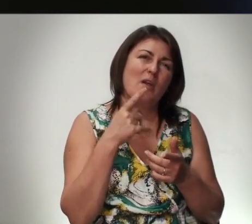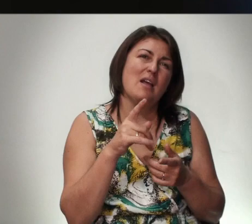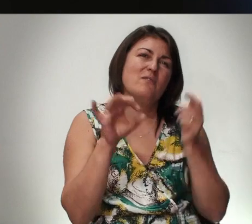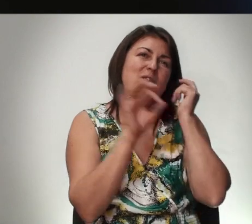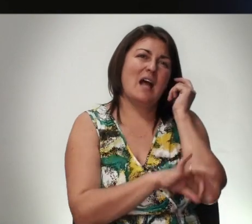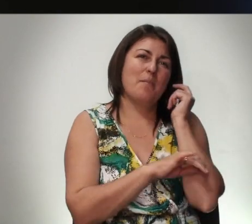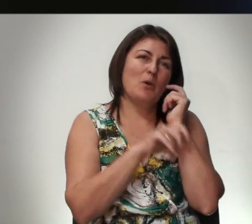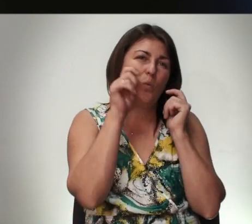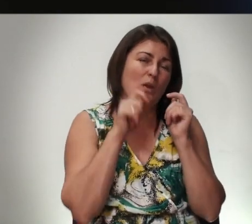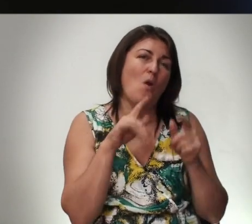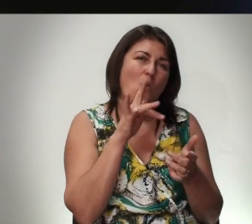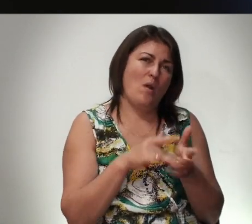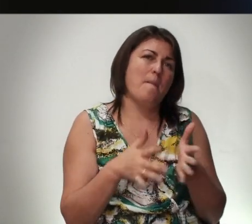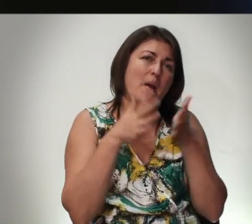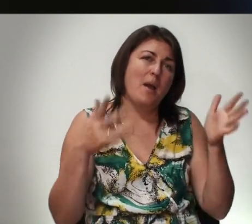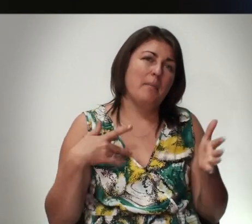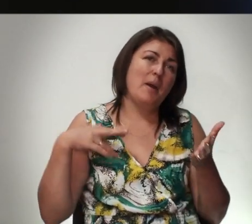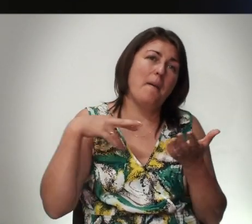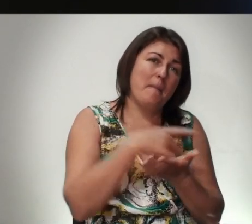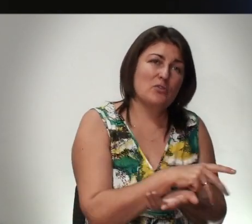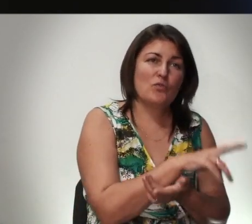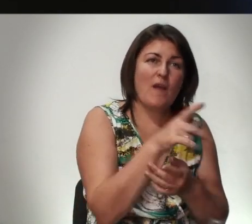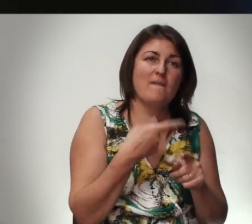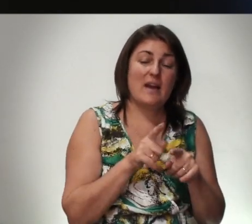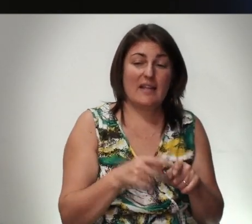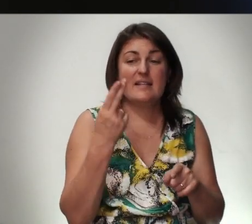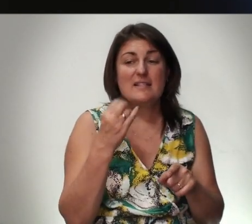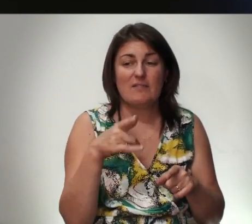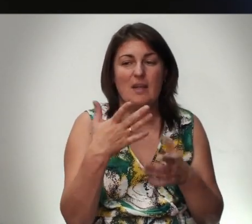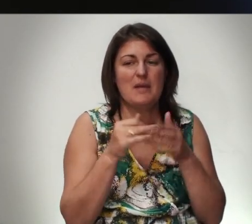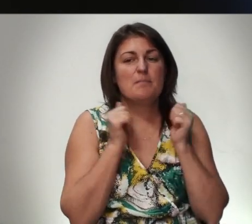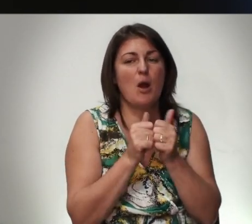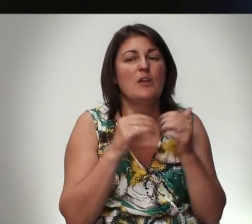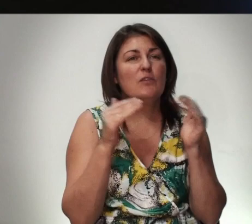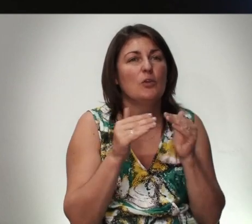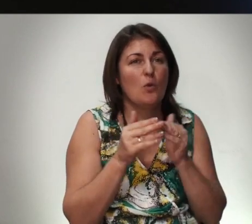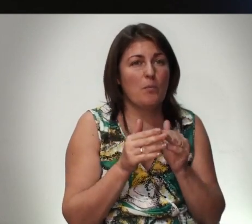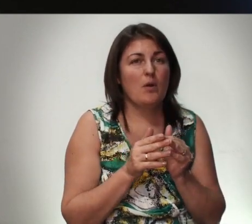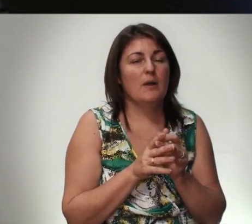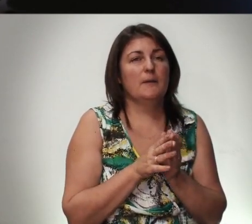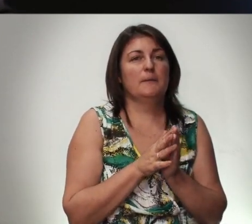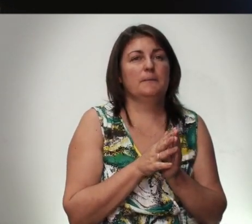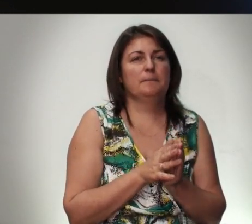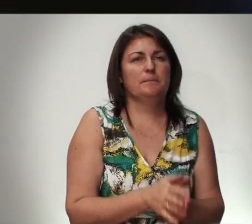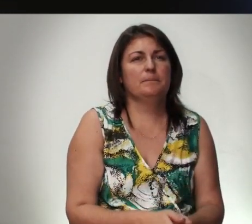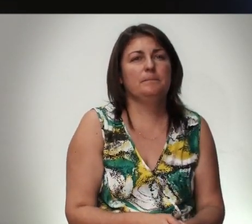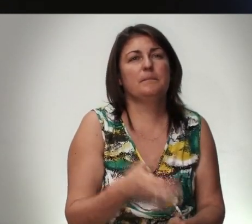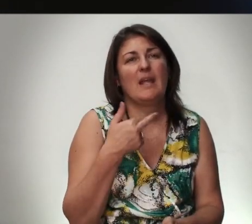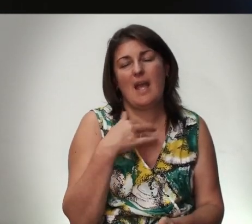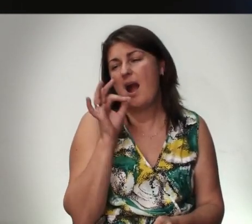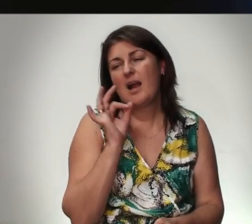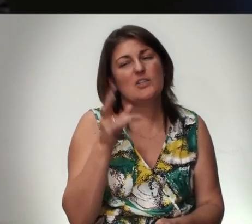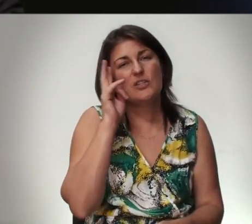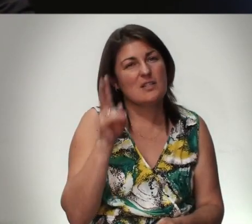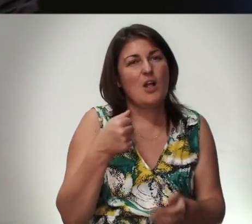Западной Украине Этот Большой Город Мы Пошли Туда В Этой Церкви Там Есть Молитвенный Дом Вот Я Конечно